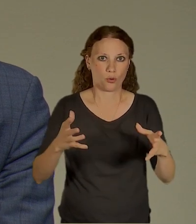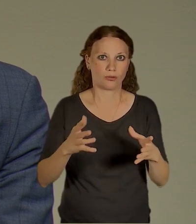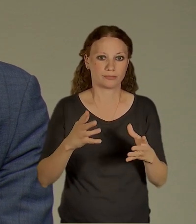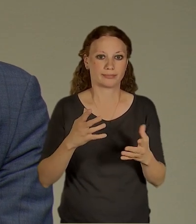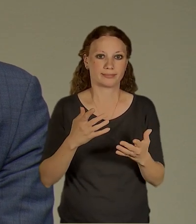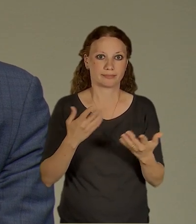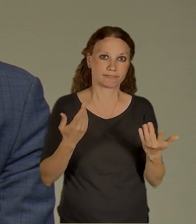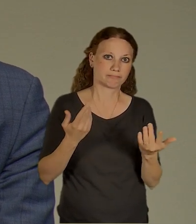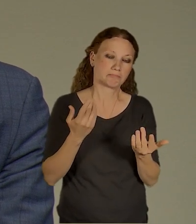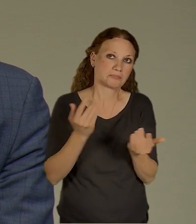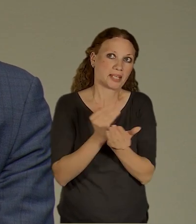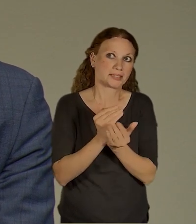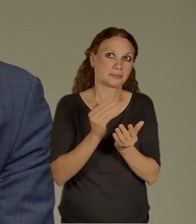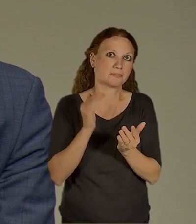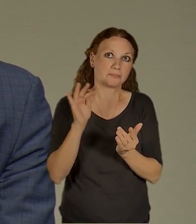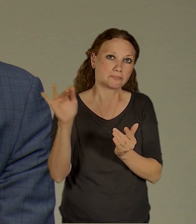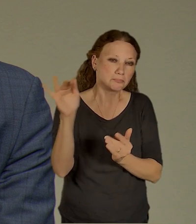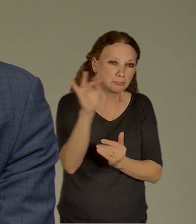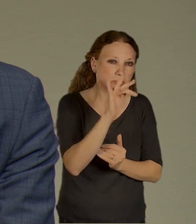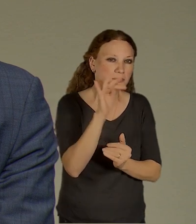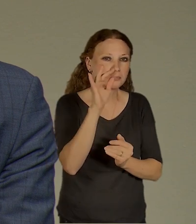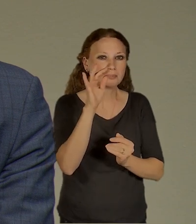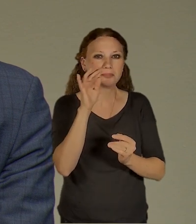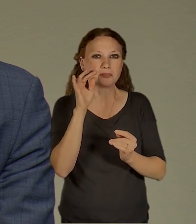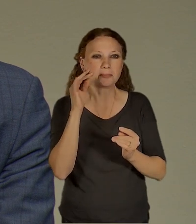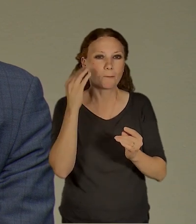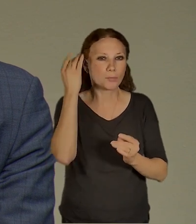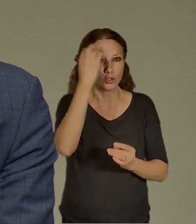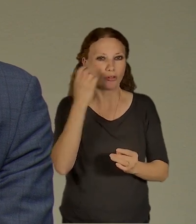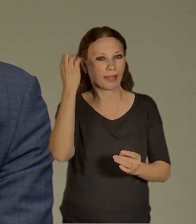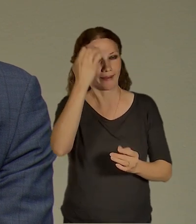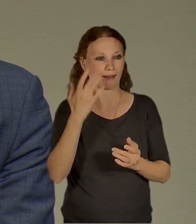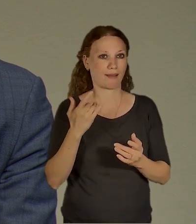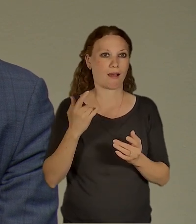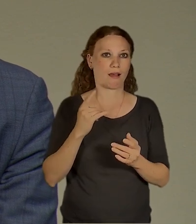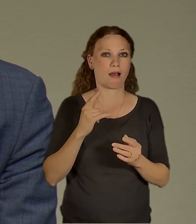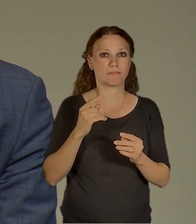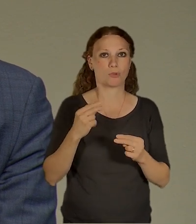jako v nějaké myšlence, ale bude na to odpovídat nějaká konkrétní studie.